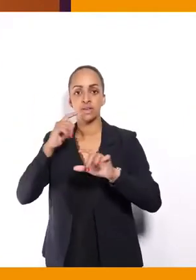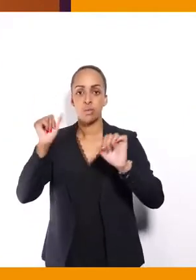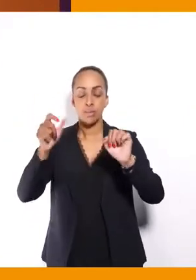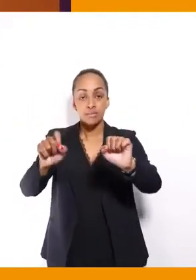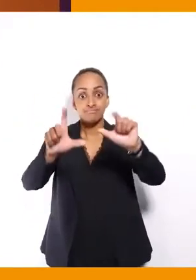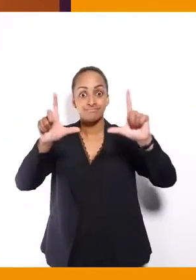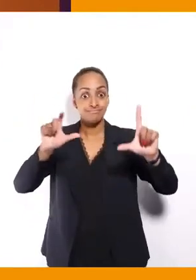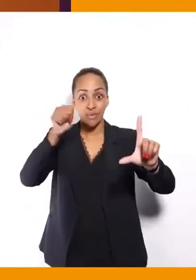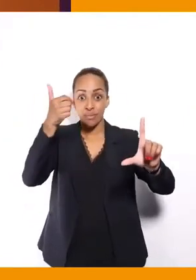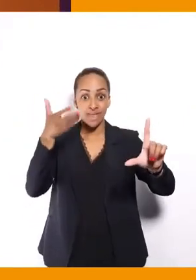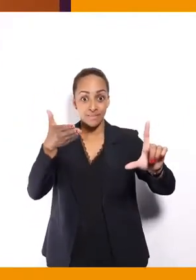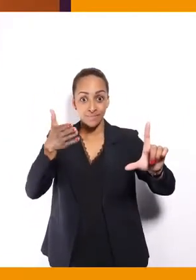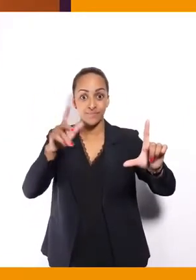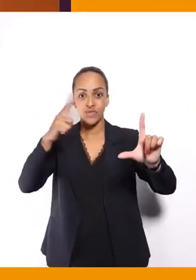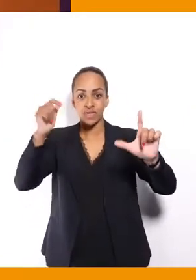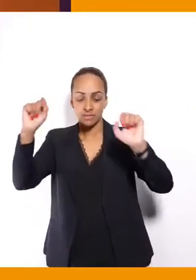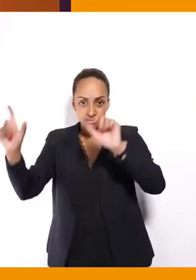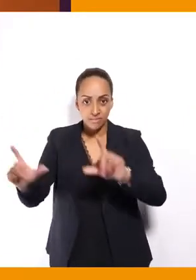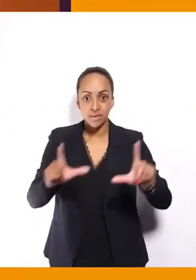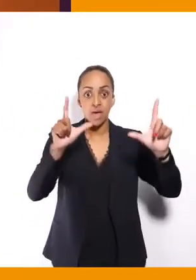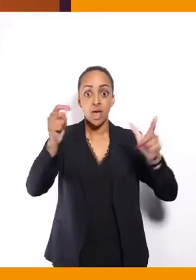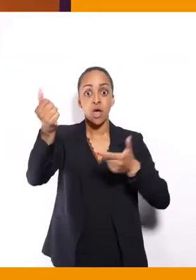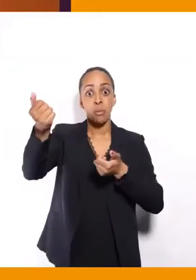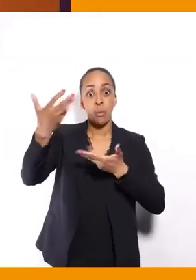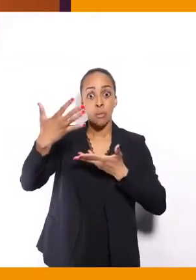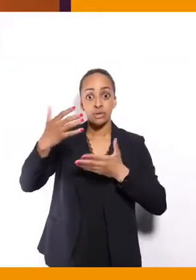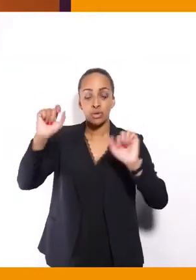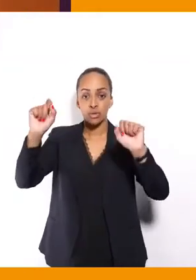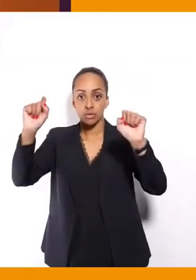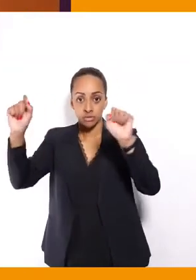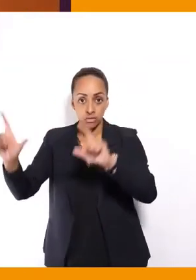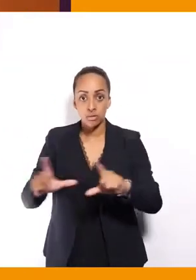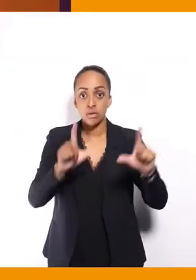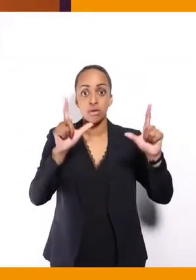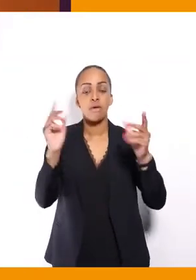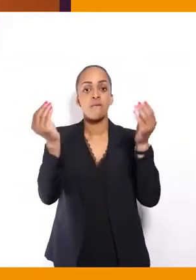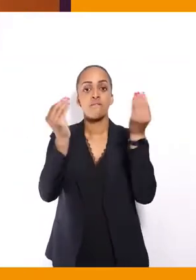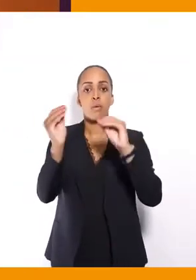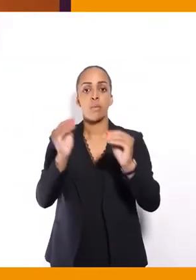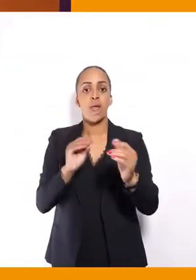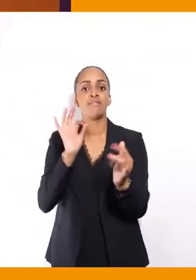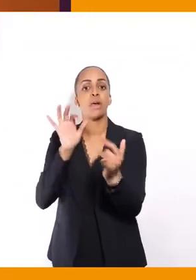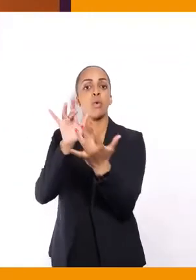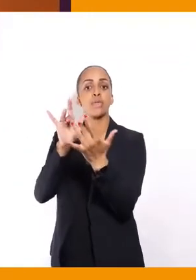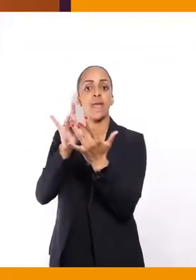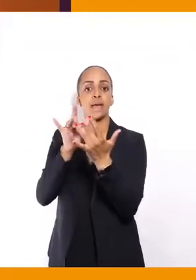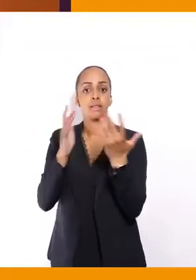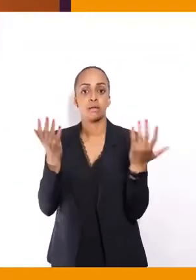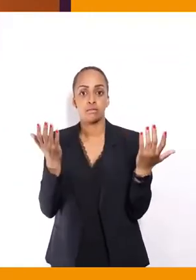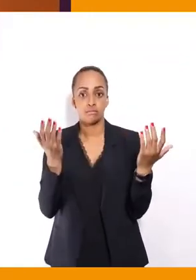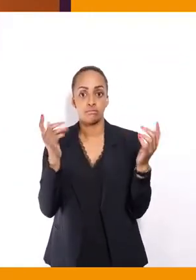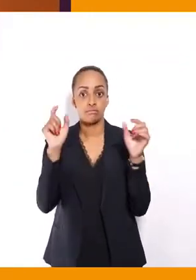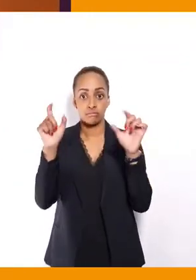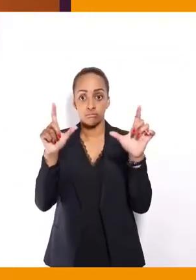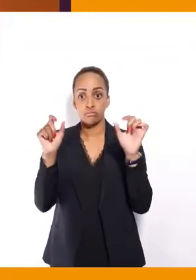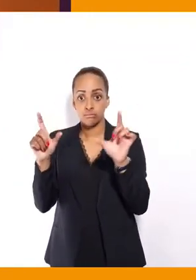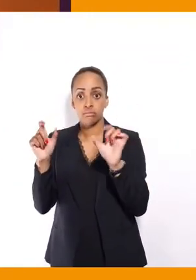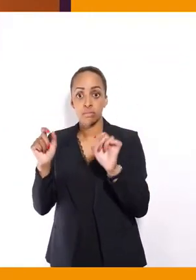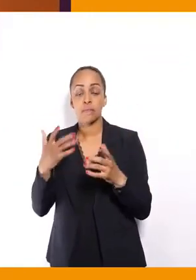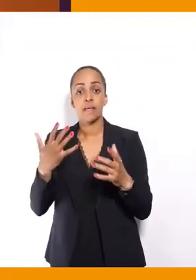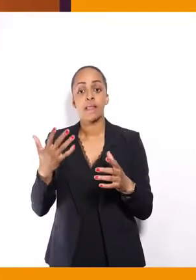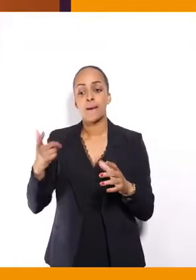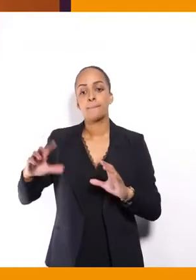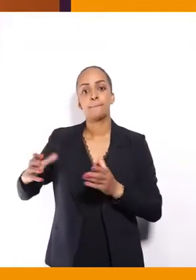propositions du candidat, et le formulaire de contact. Donc ça, on vient de démarrer avec le deuxième relevé d'observatoire,